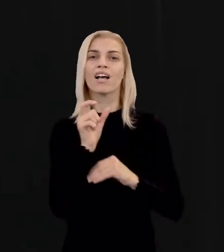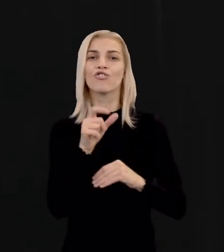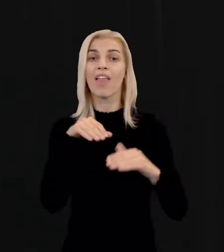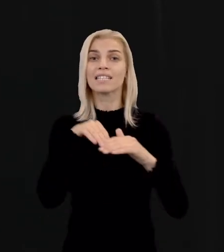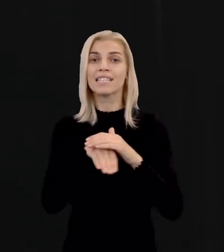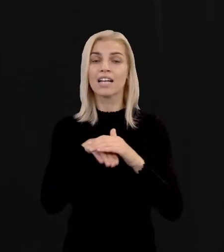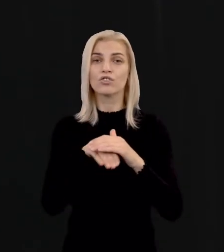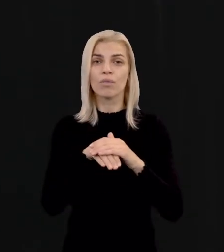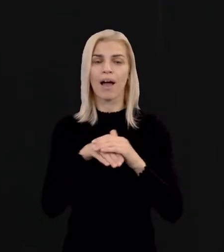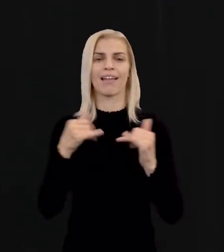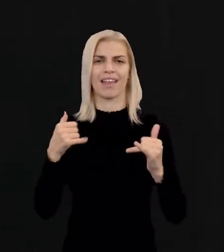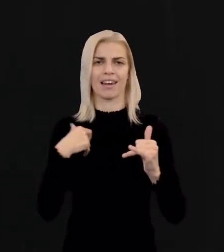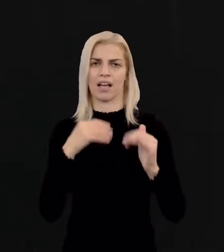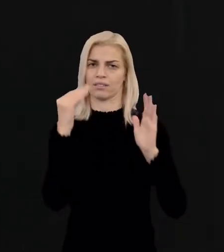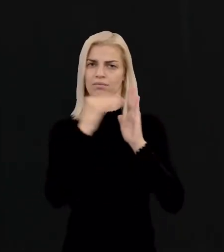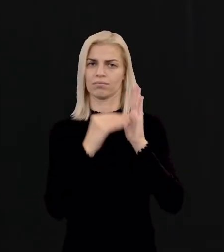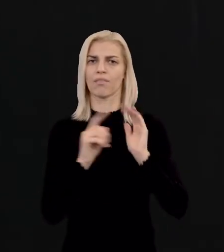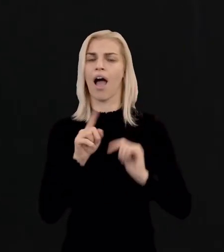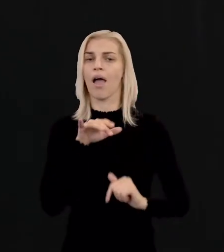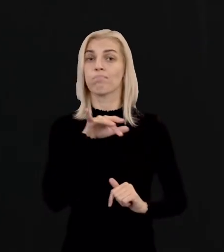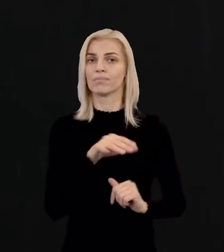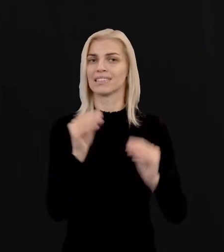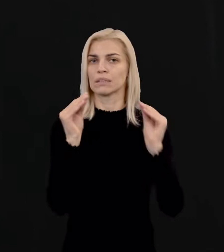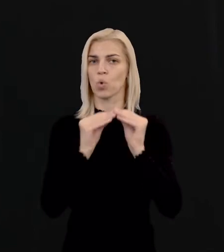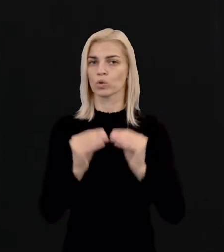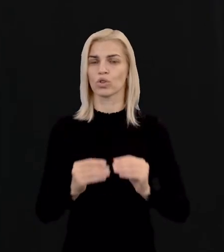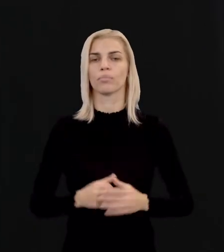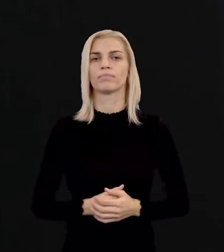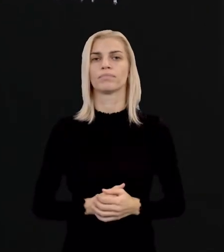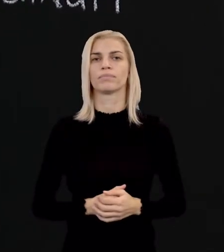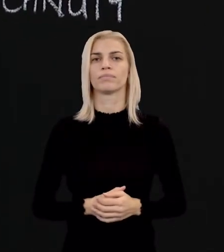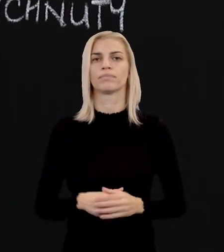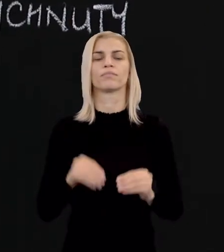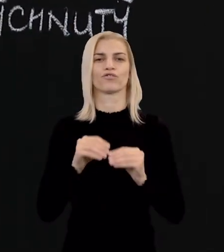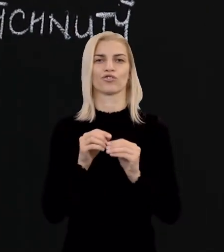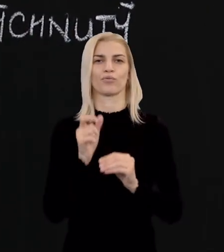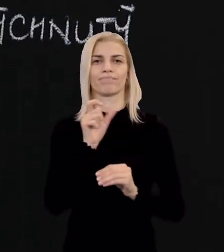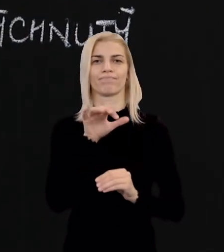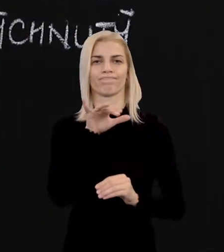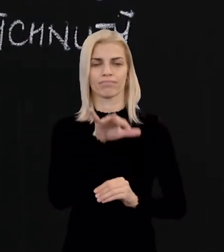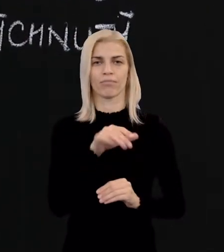pred sebou, my si ich napíšeme na tabulu. Takže máme tu, odbodzovanie.